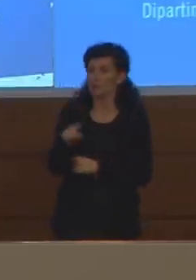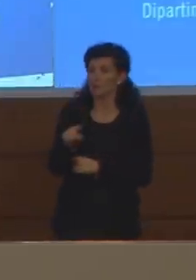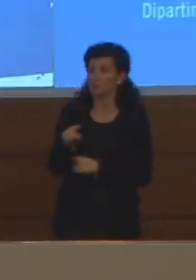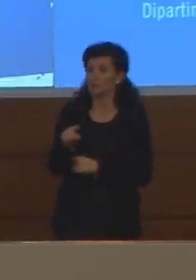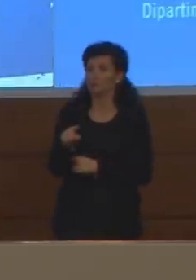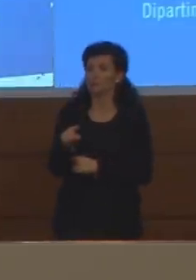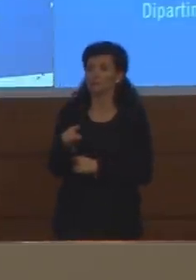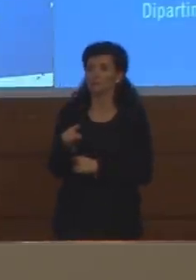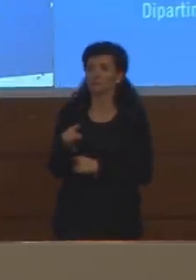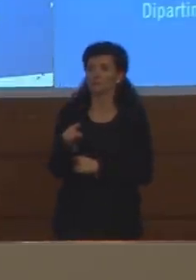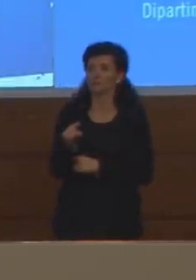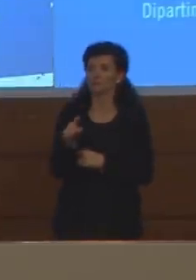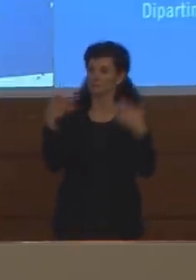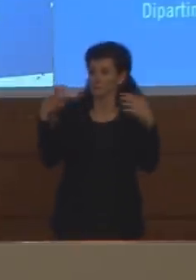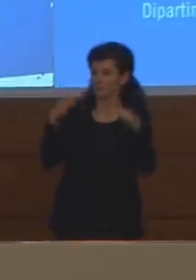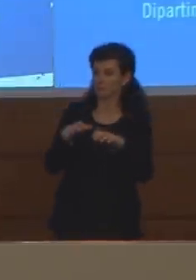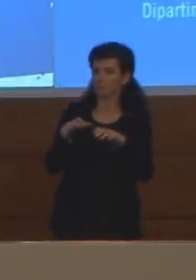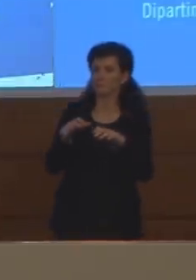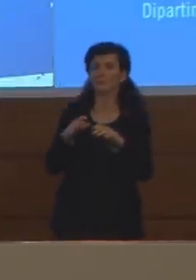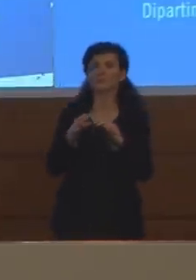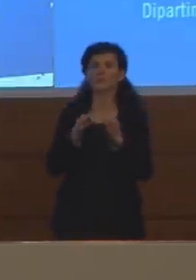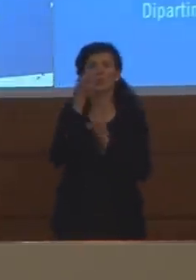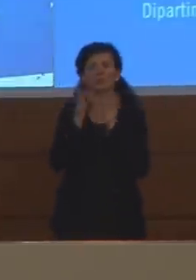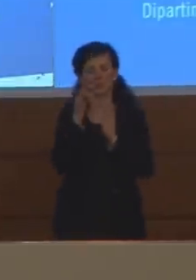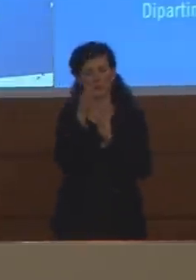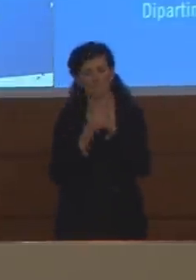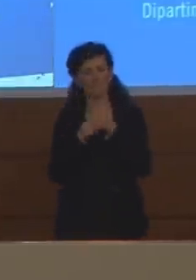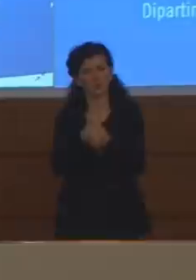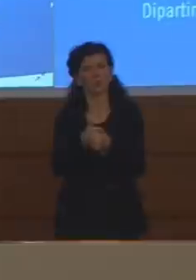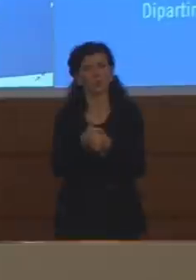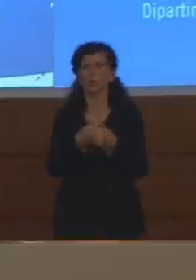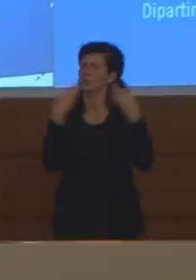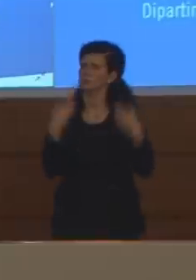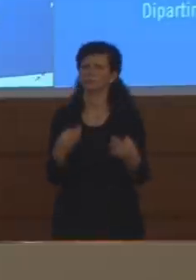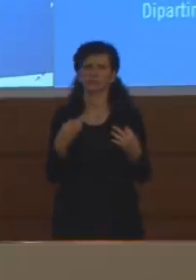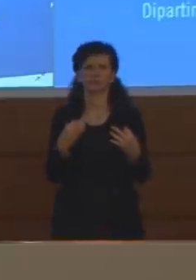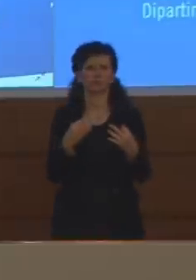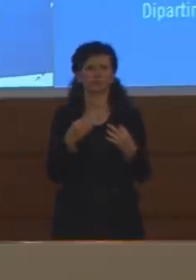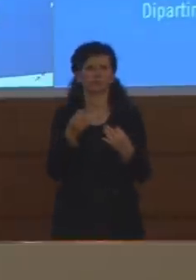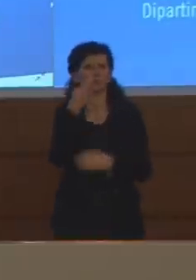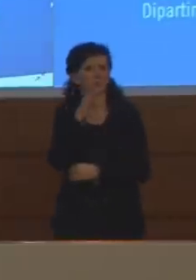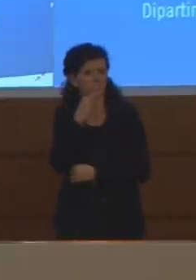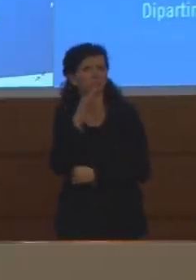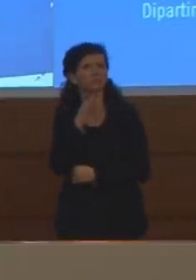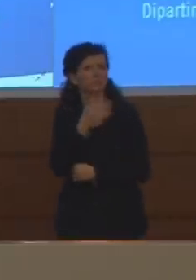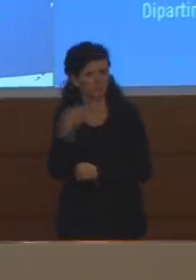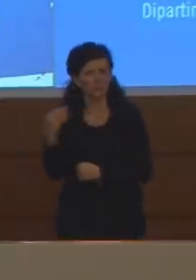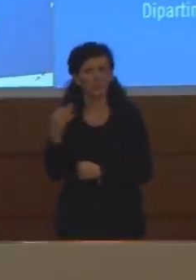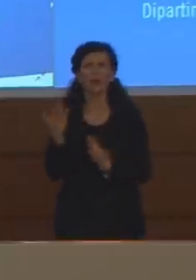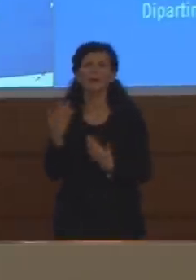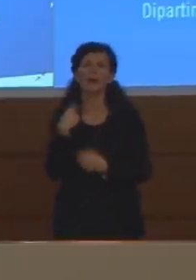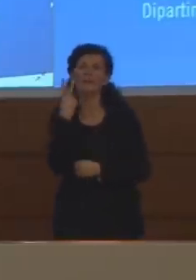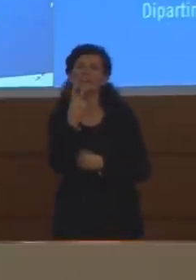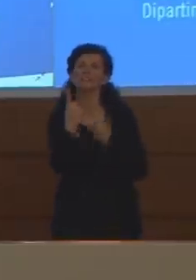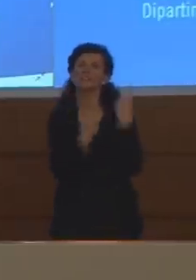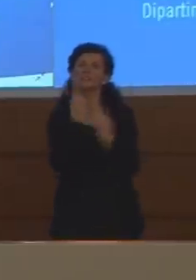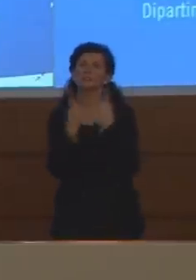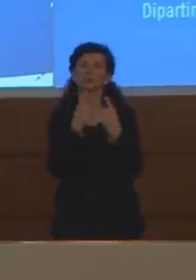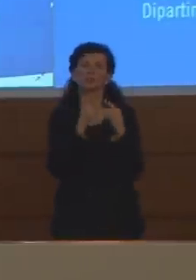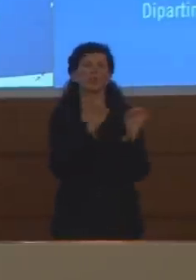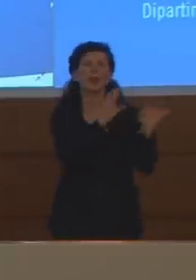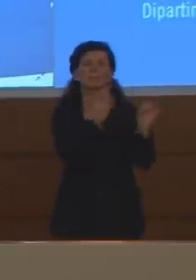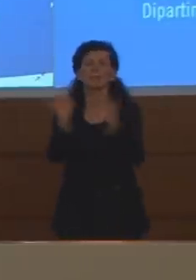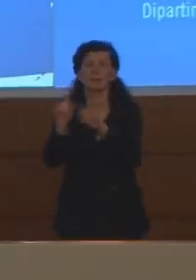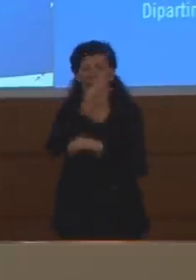ridotta efficacia delle misure, semplicemente fotografa una situazione che sono situazioni epidemiologicamente